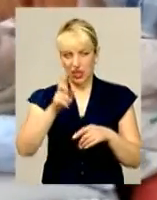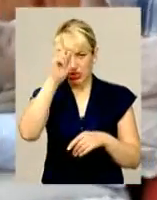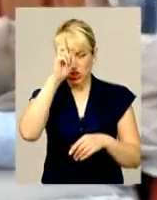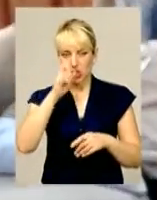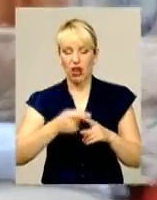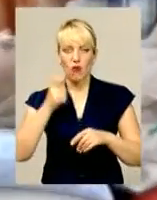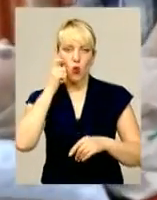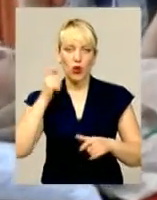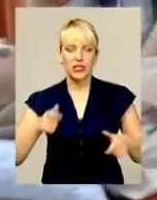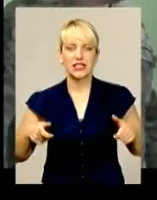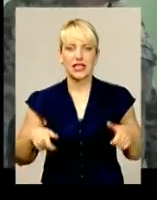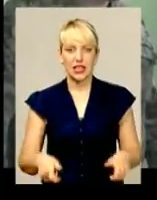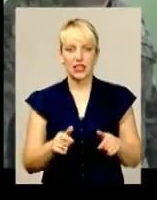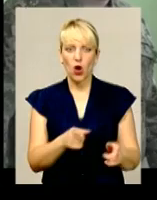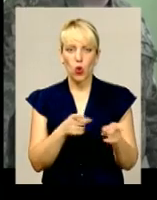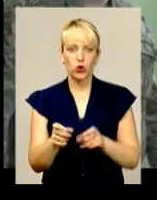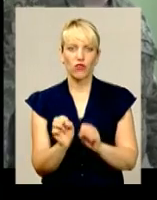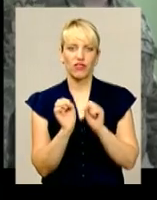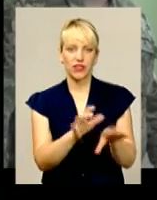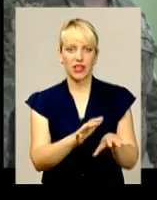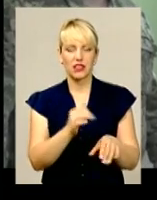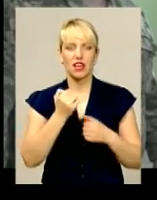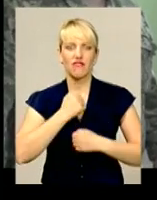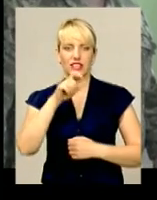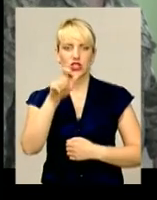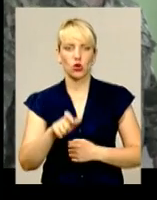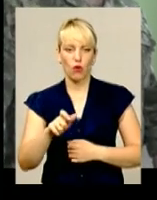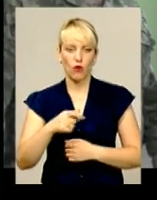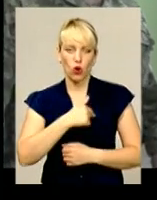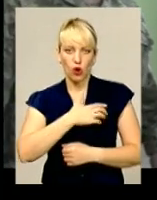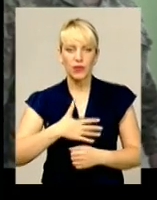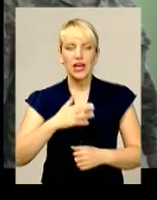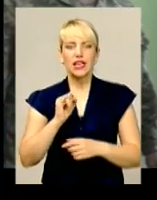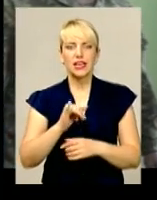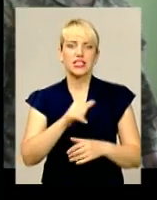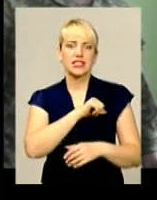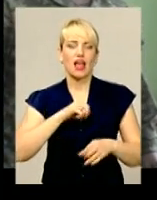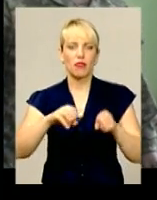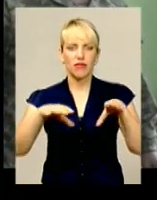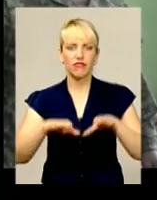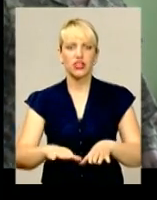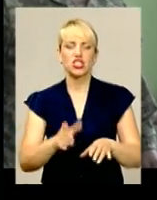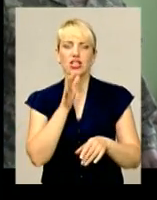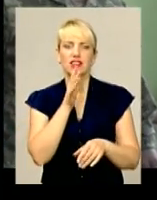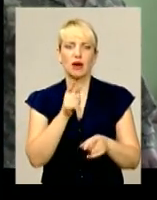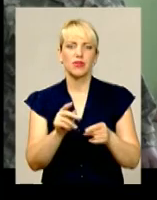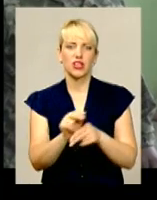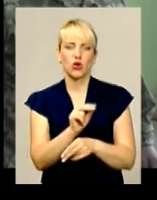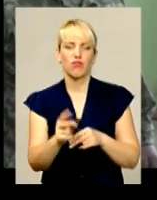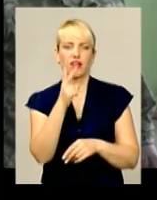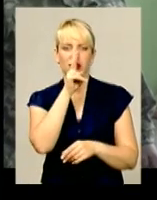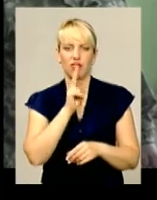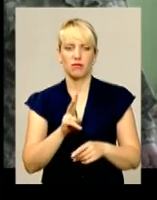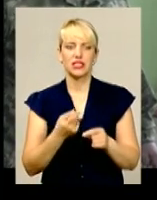українські генерали готові віддати військового, розповідає батько Петро Петраківський. Ба більше, вже самі визначили термін лікування героя – два